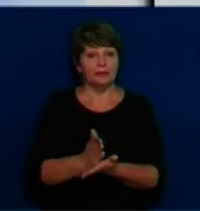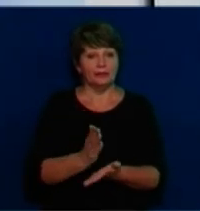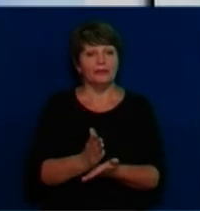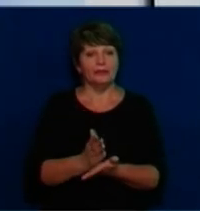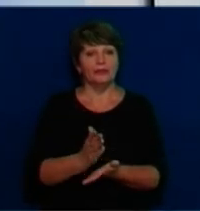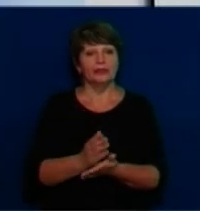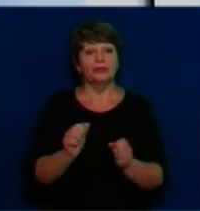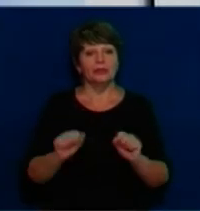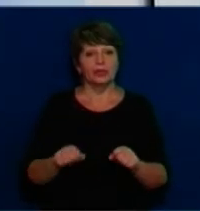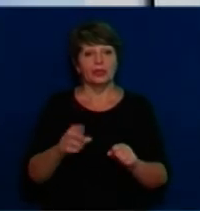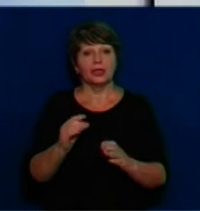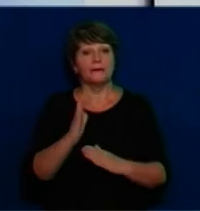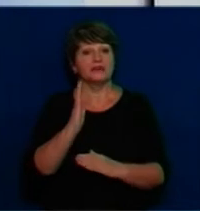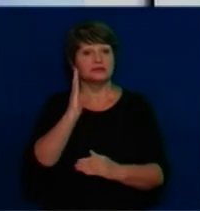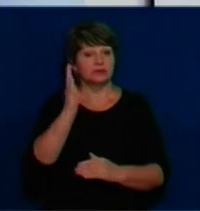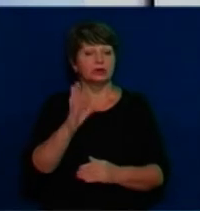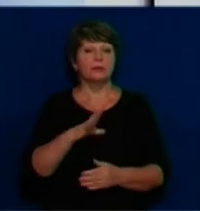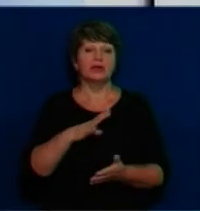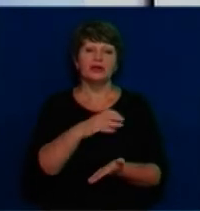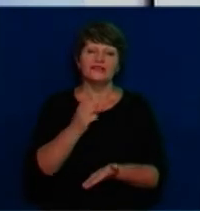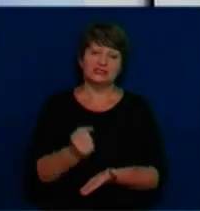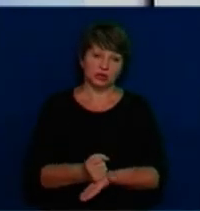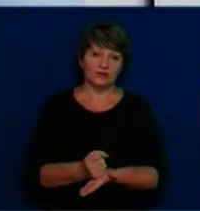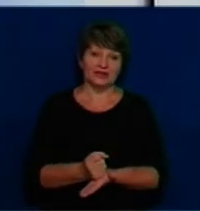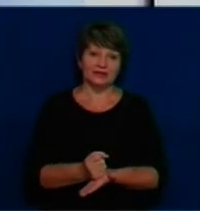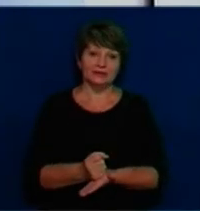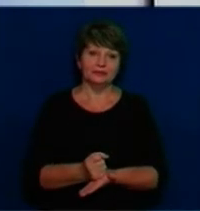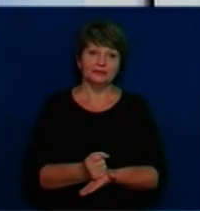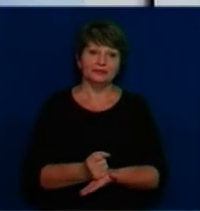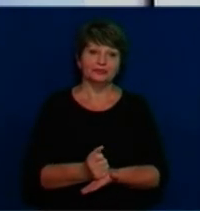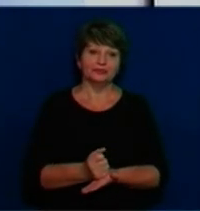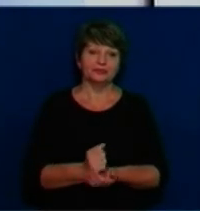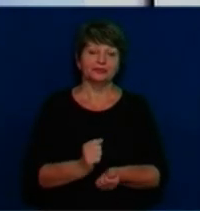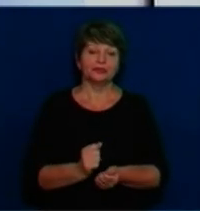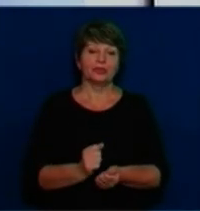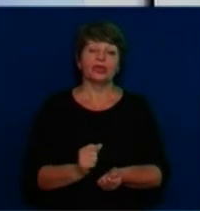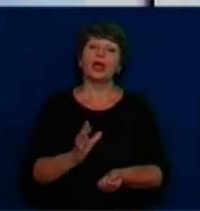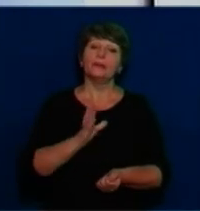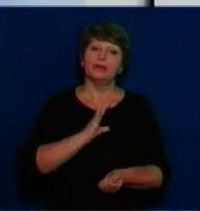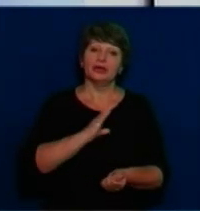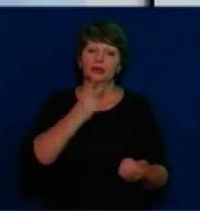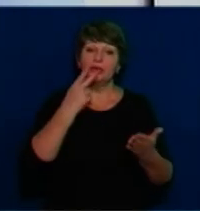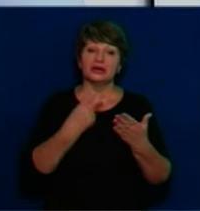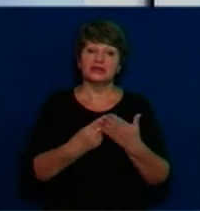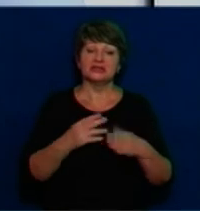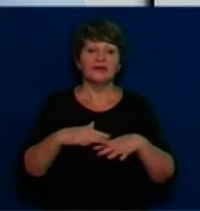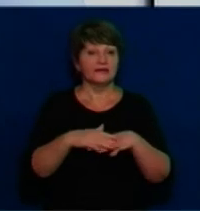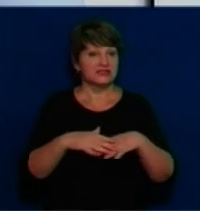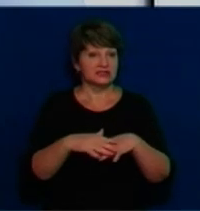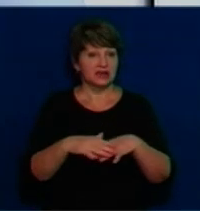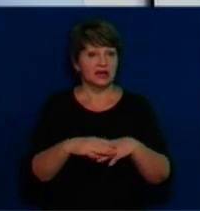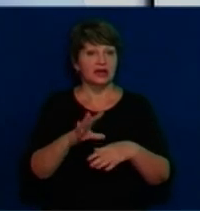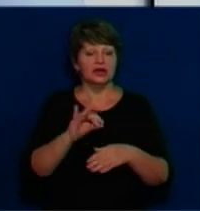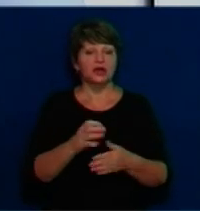було відображено у цифрах і встановлено